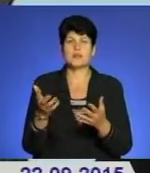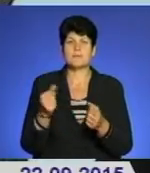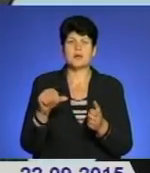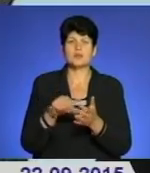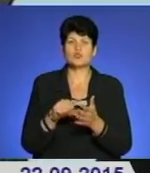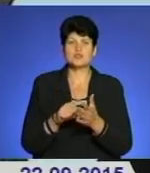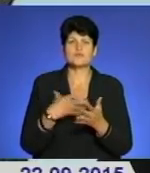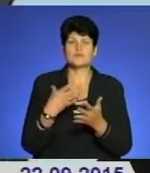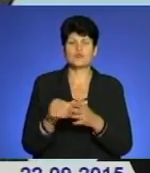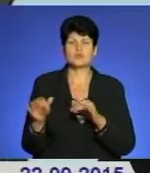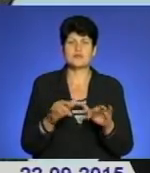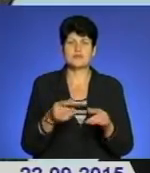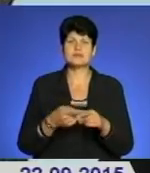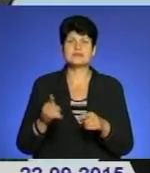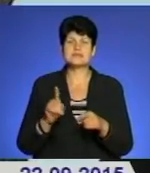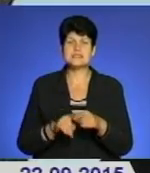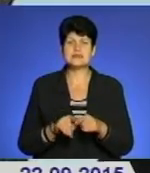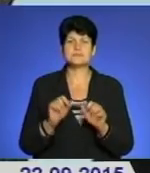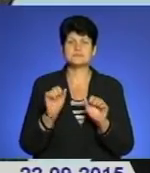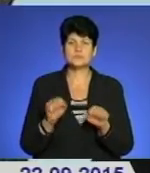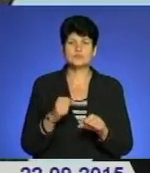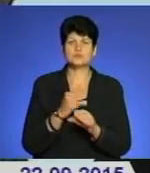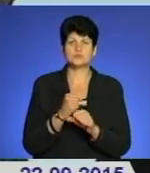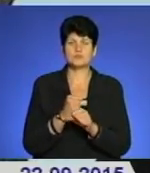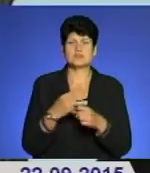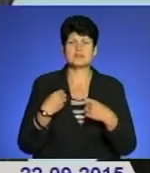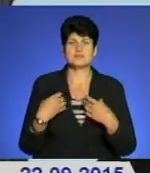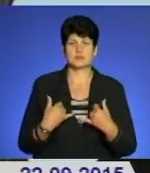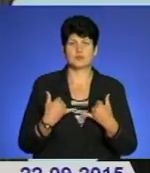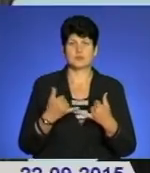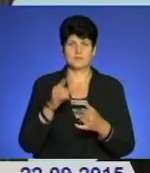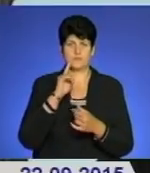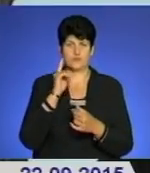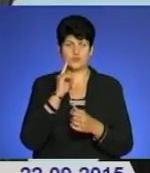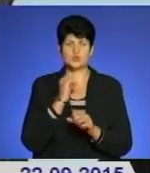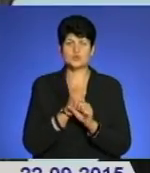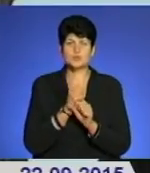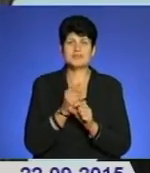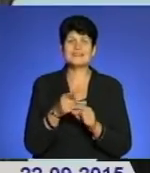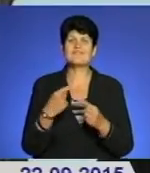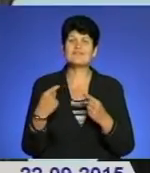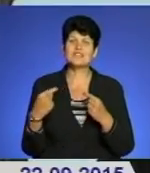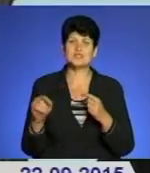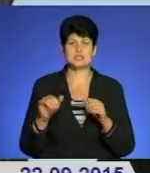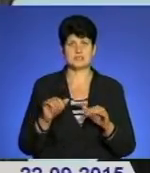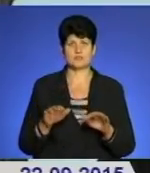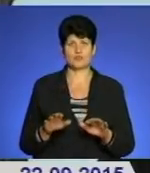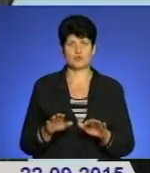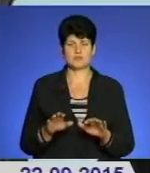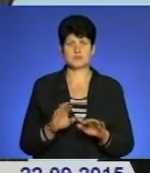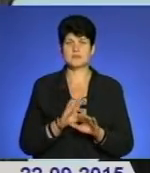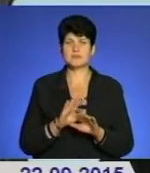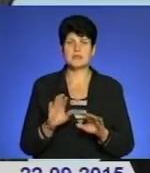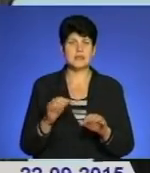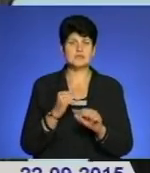діяльності церкви. Але це така десь нагода зробити свято для самої молоді. Зробити її трошки в інший спосіб, не зробити